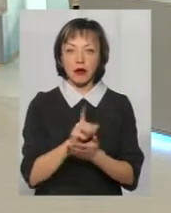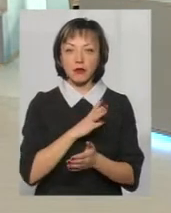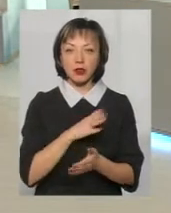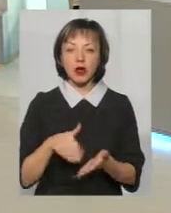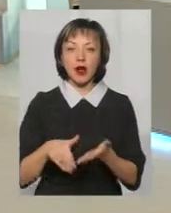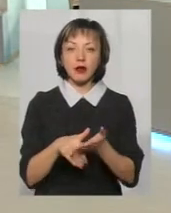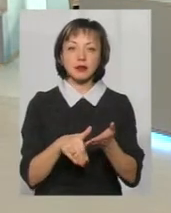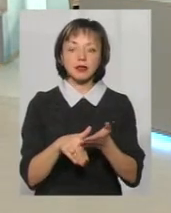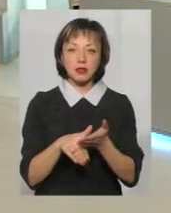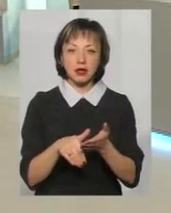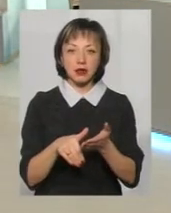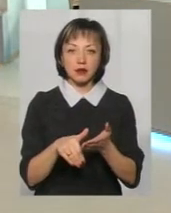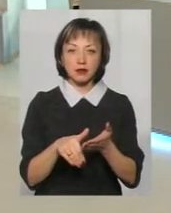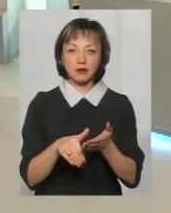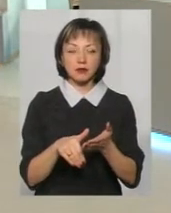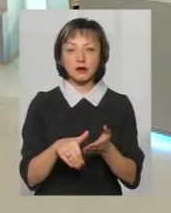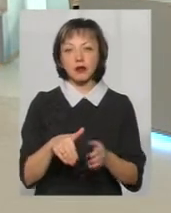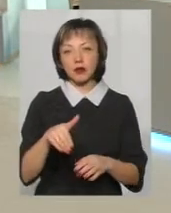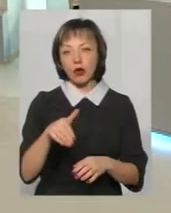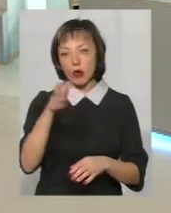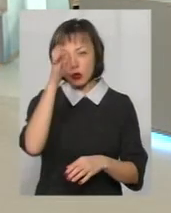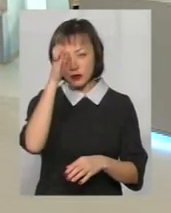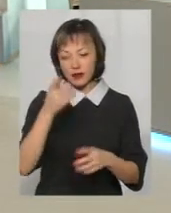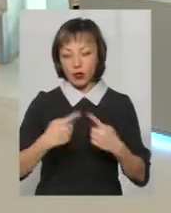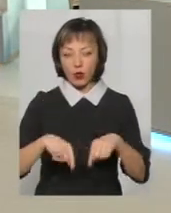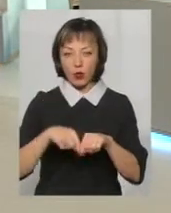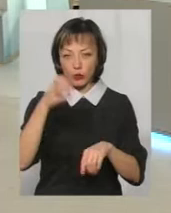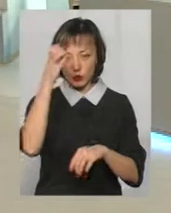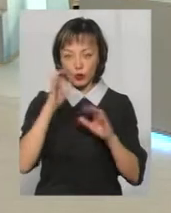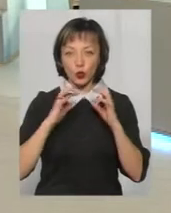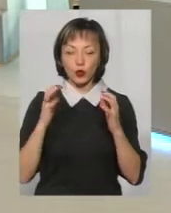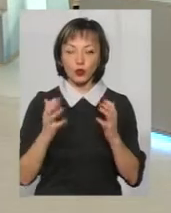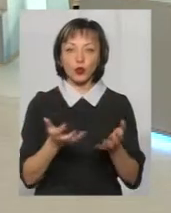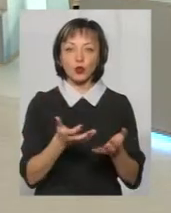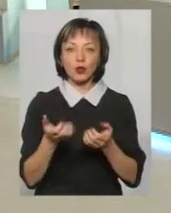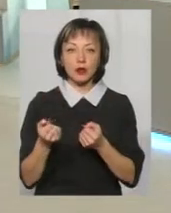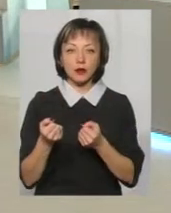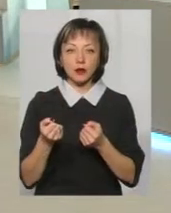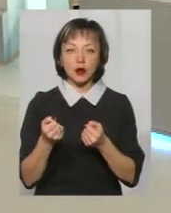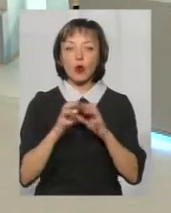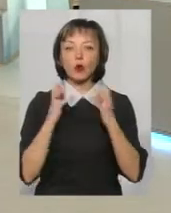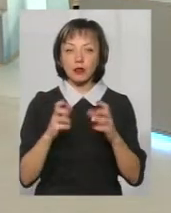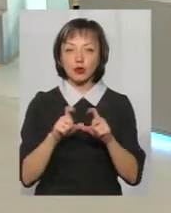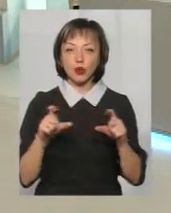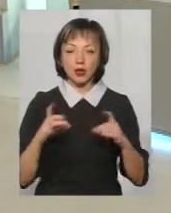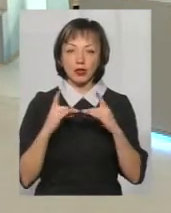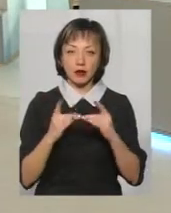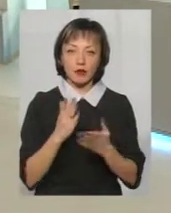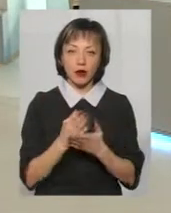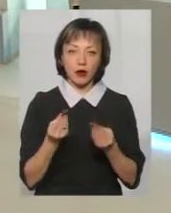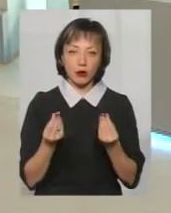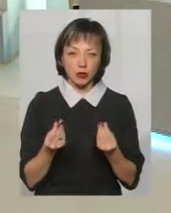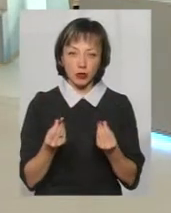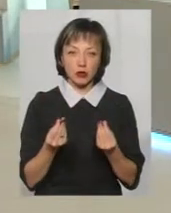асистент, освіта, орган освіти, який на сьогодні утримує школи-інтернати, він має ці кошти